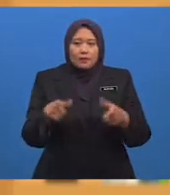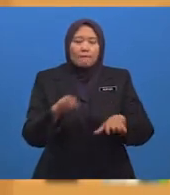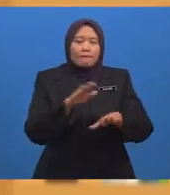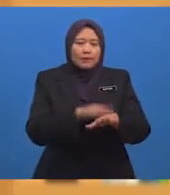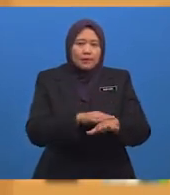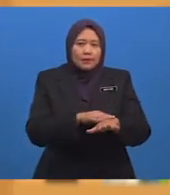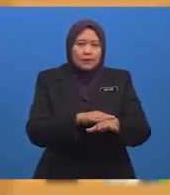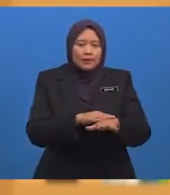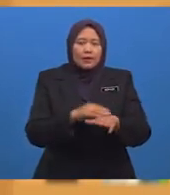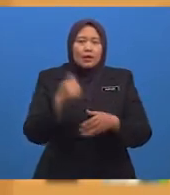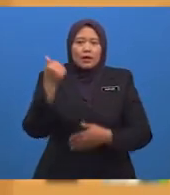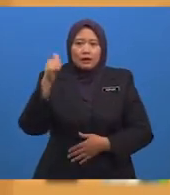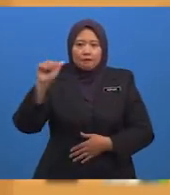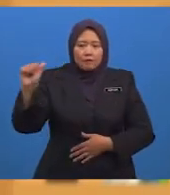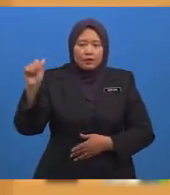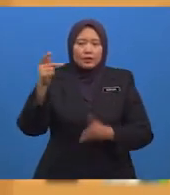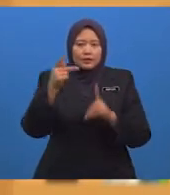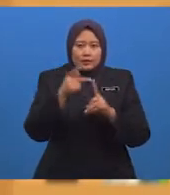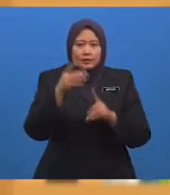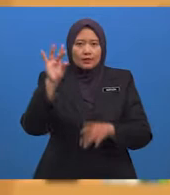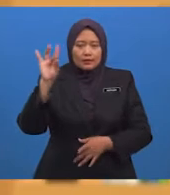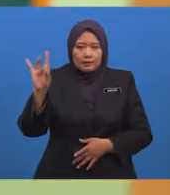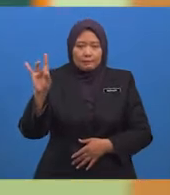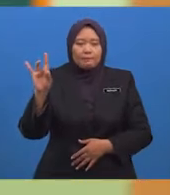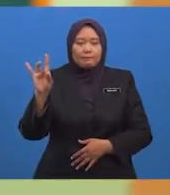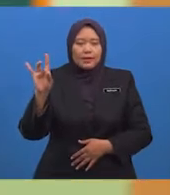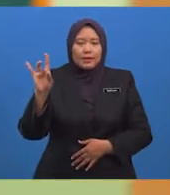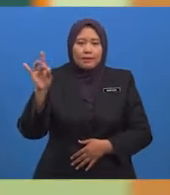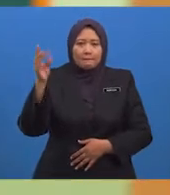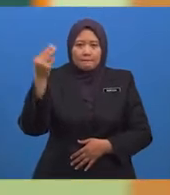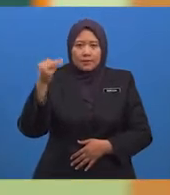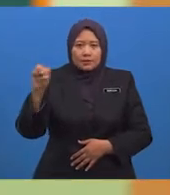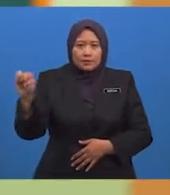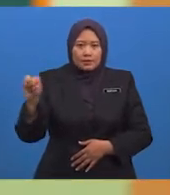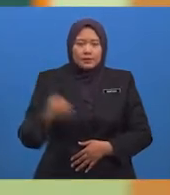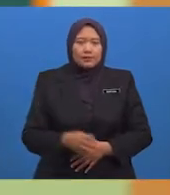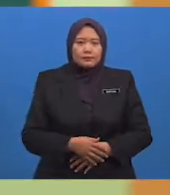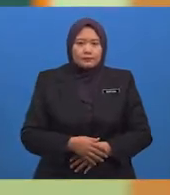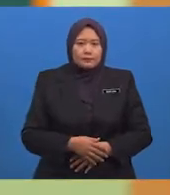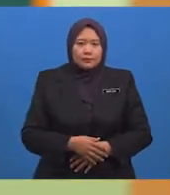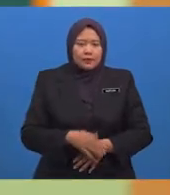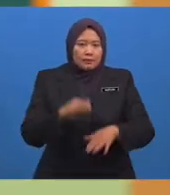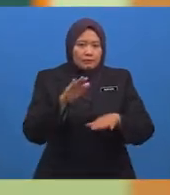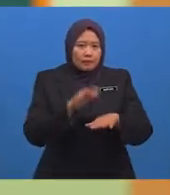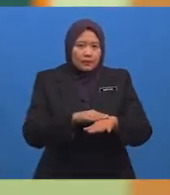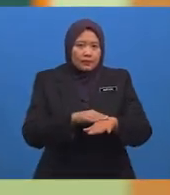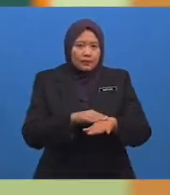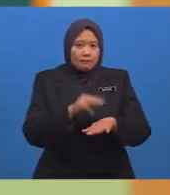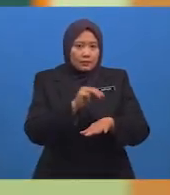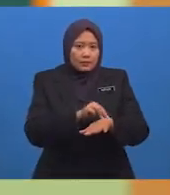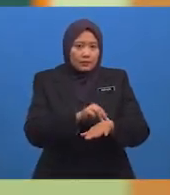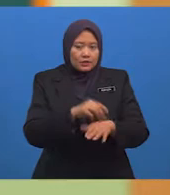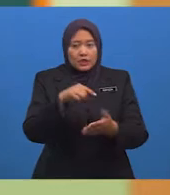Masihi Atau Abad Kedua Hijrah Pendidikan Pada Peringkat Ini Dijalankan